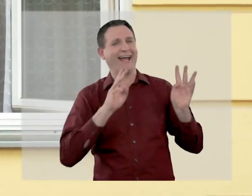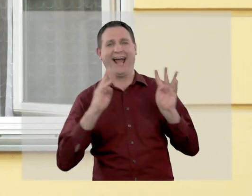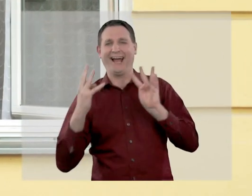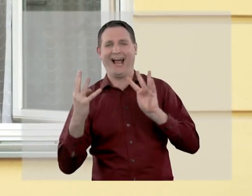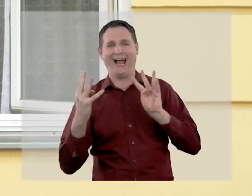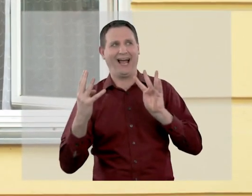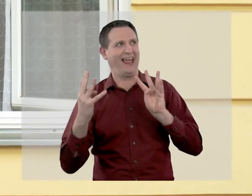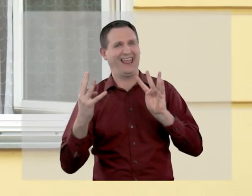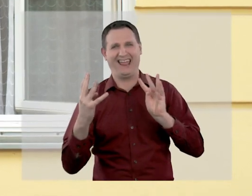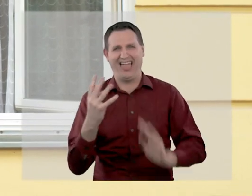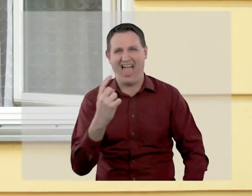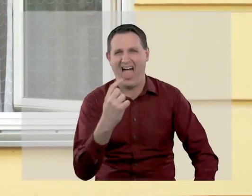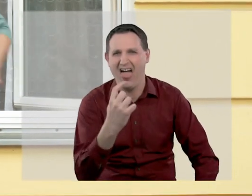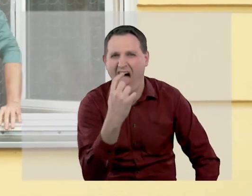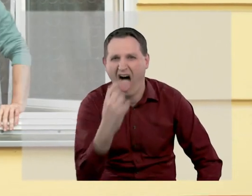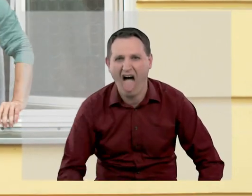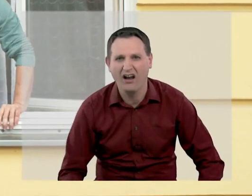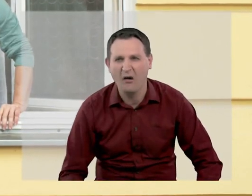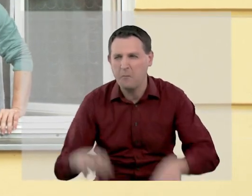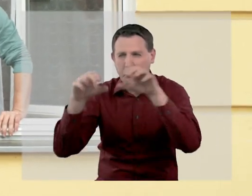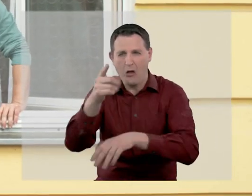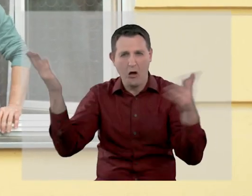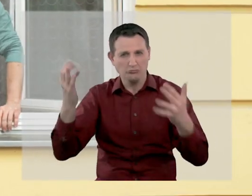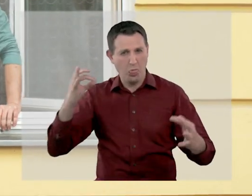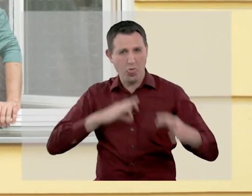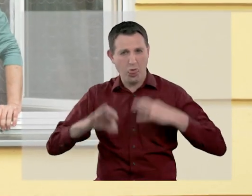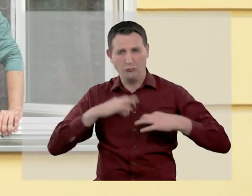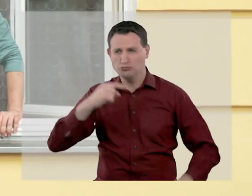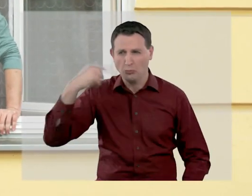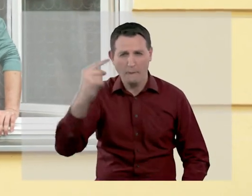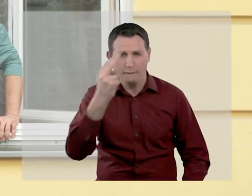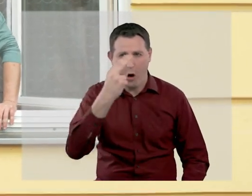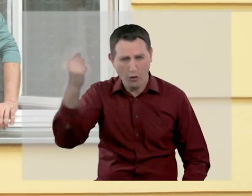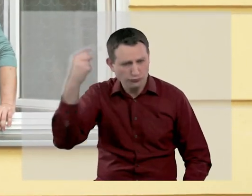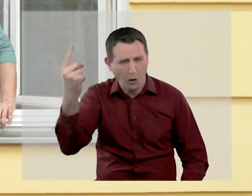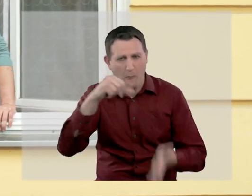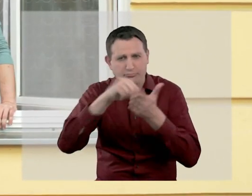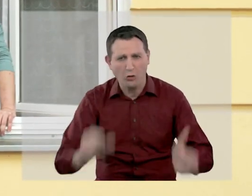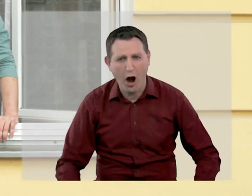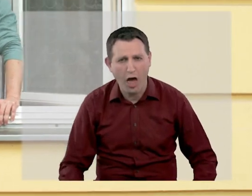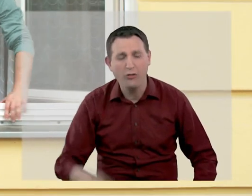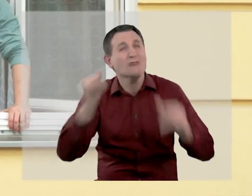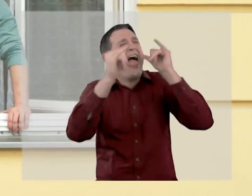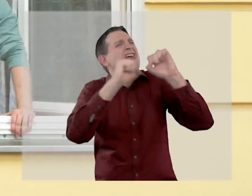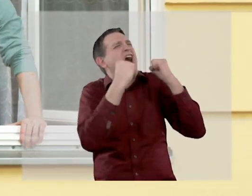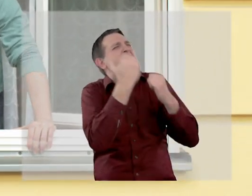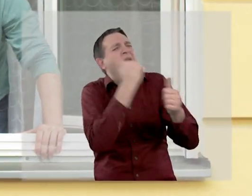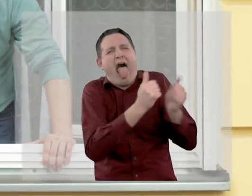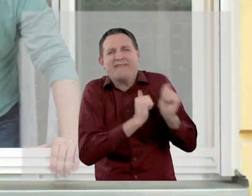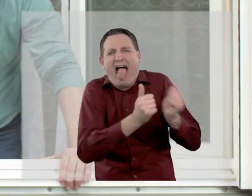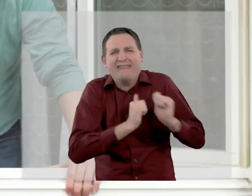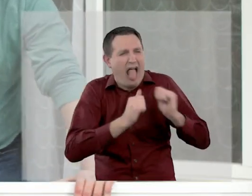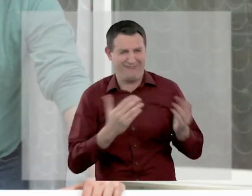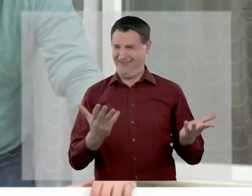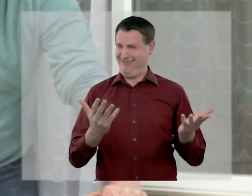Kinder tanzen Ringelreihen. Ich könnte kosten! Und was ist mit den windigen Bankern? Bezahlt doch selber für eure dummen Fehler! Ihr